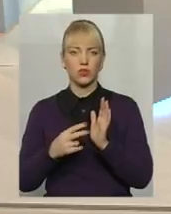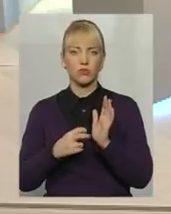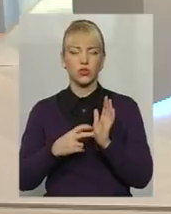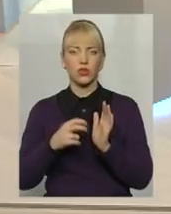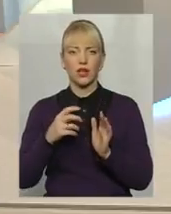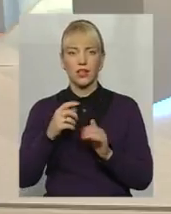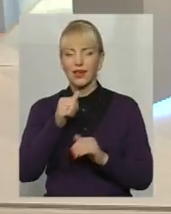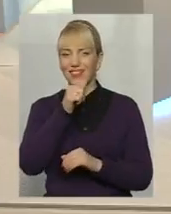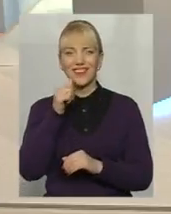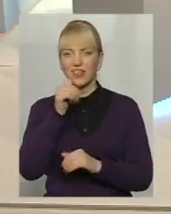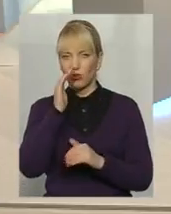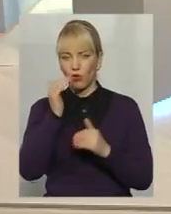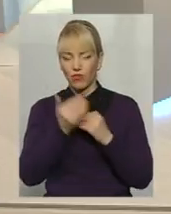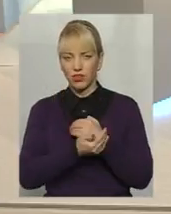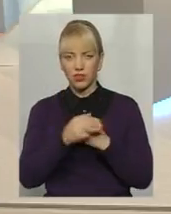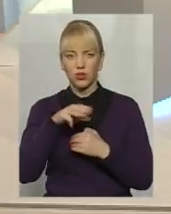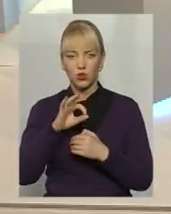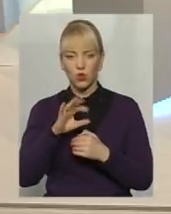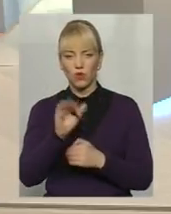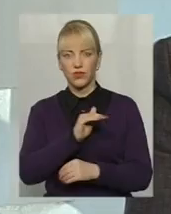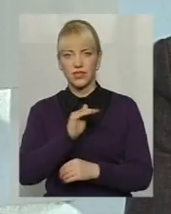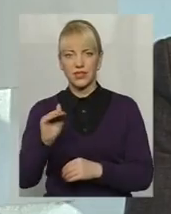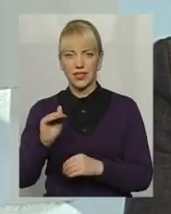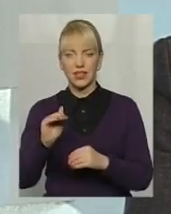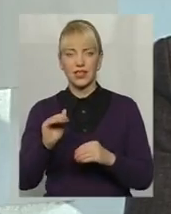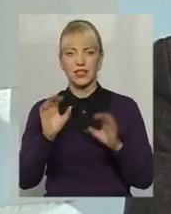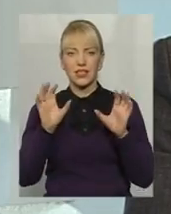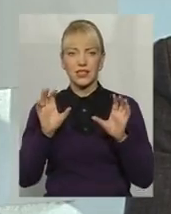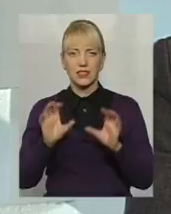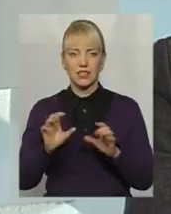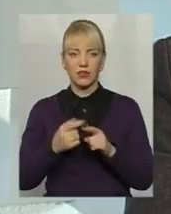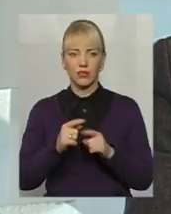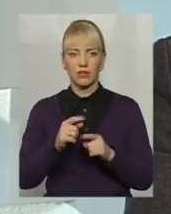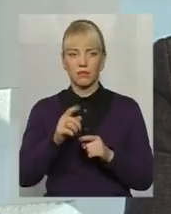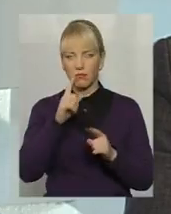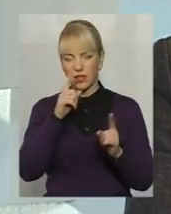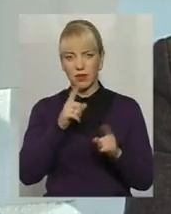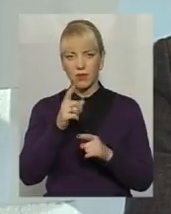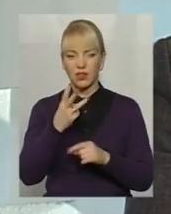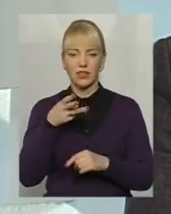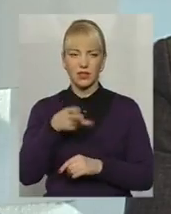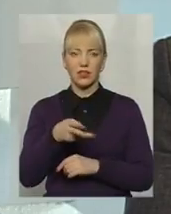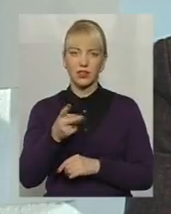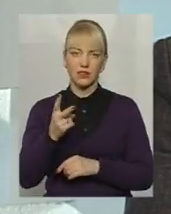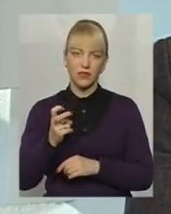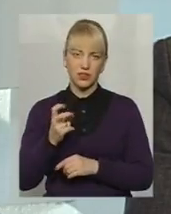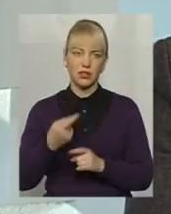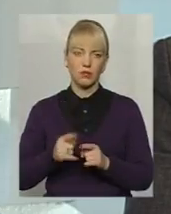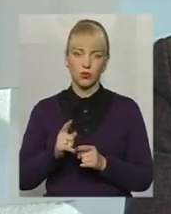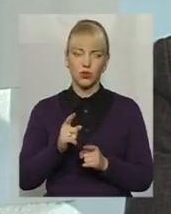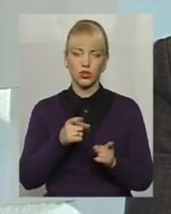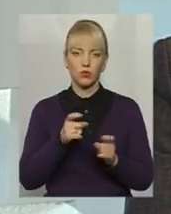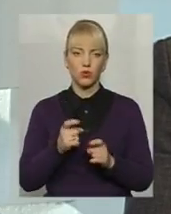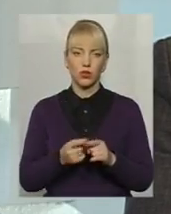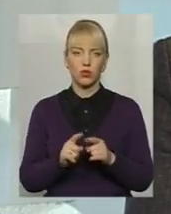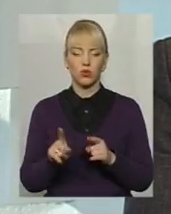даному разі якраз офіційний статус зарплати мінімальної 3200, він буде спонукати до того, що